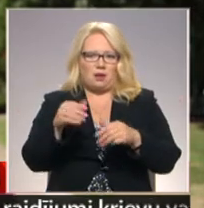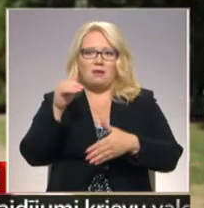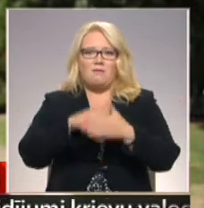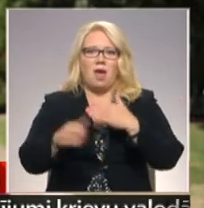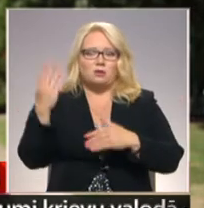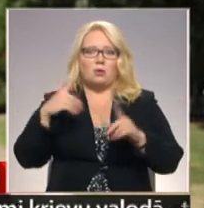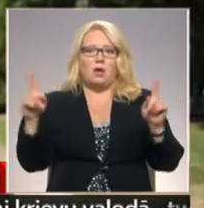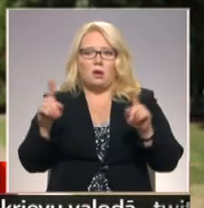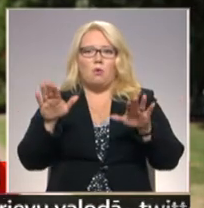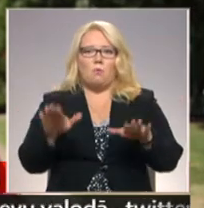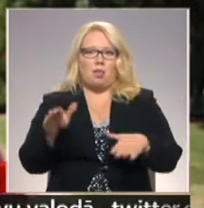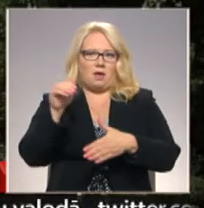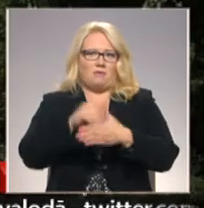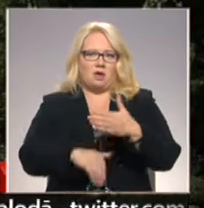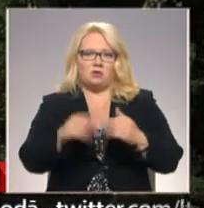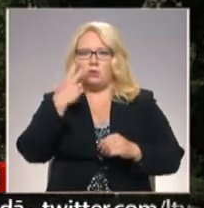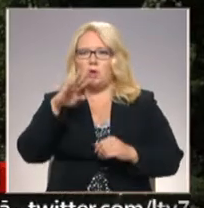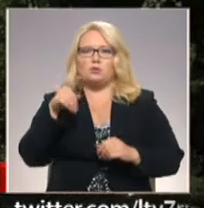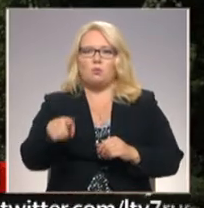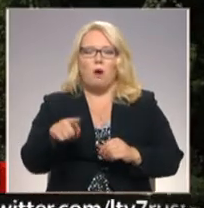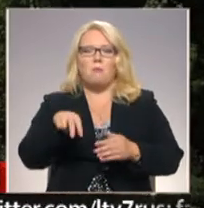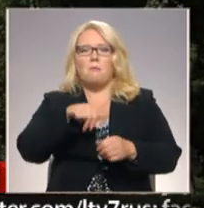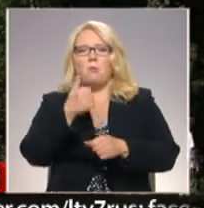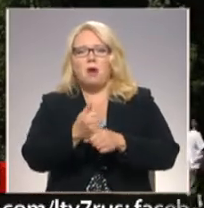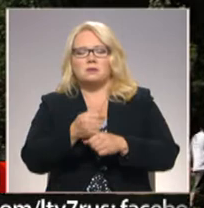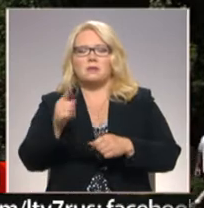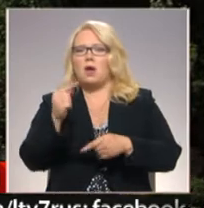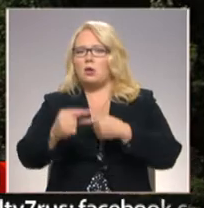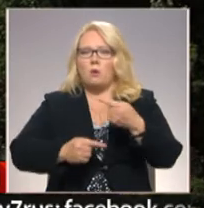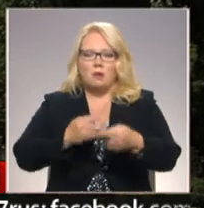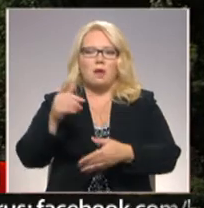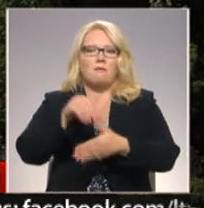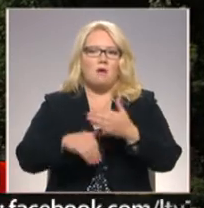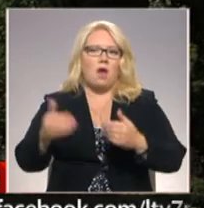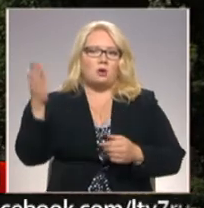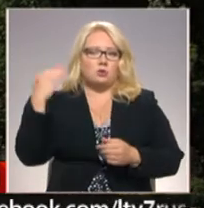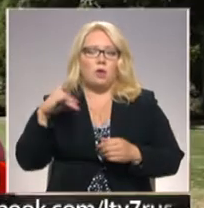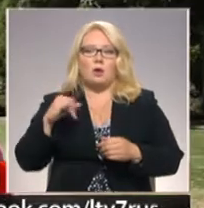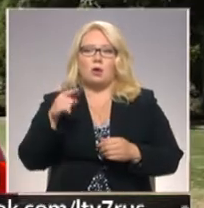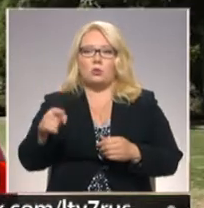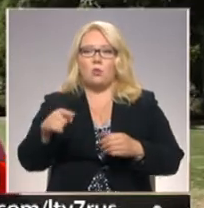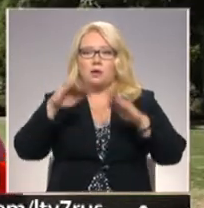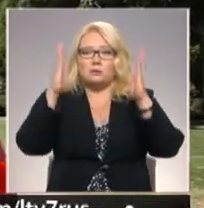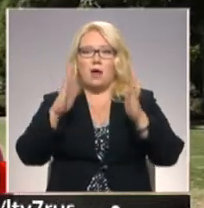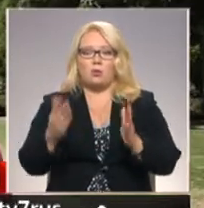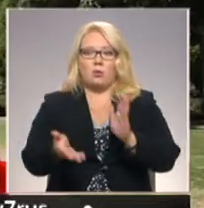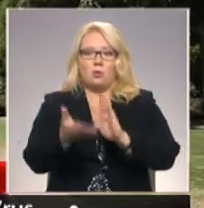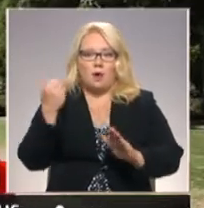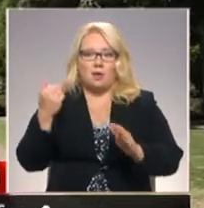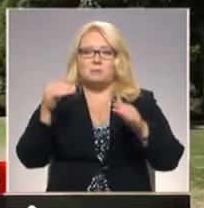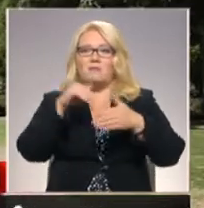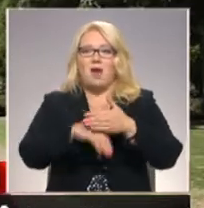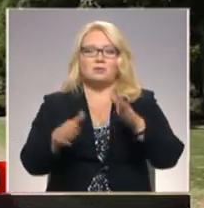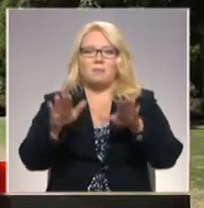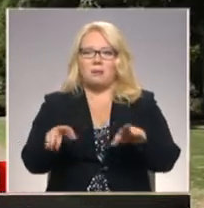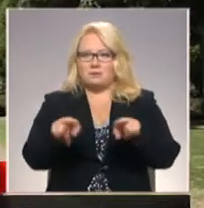ir un paliek vēsturi. Neskatoties uz to, ko tā pārstāv, tā joprojām ir vēsturi. Ja šo statuji noņems, vēsturi jau paliks tādu